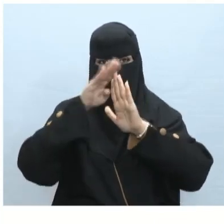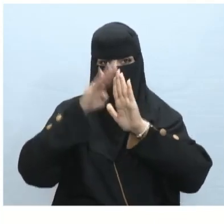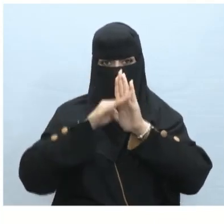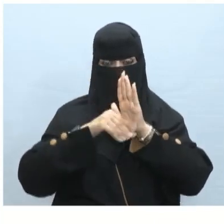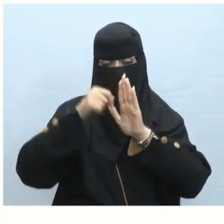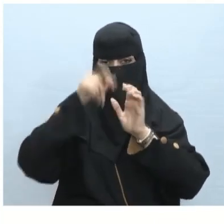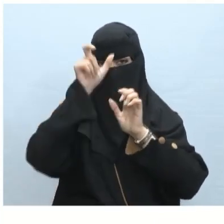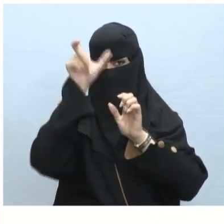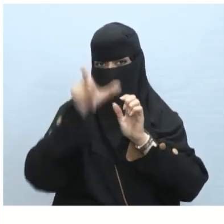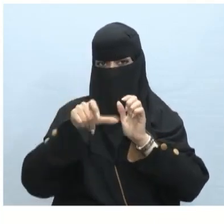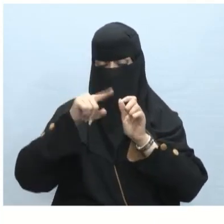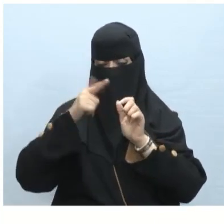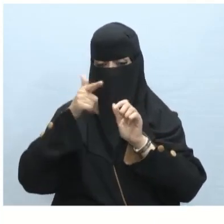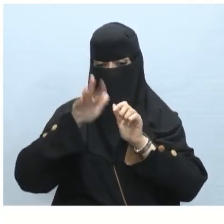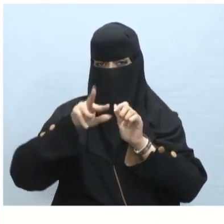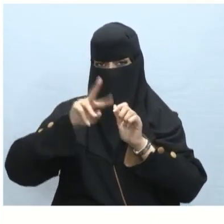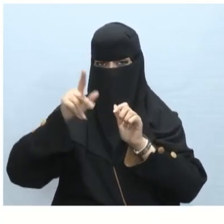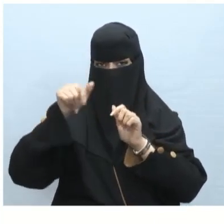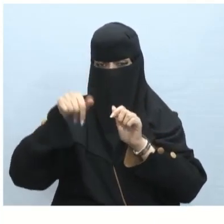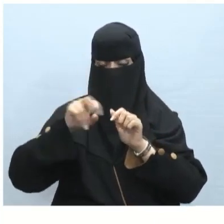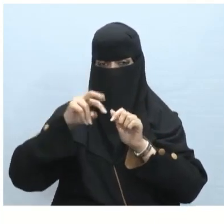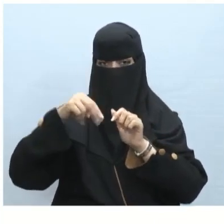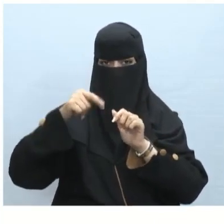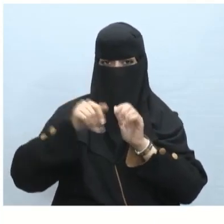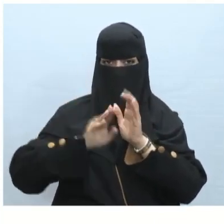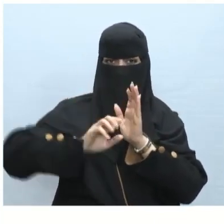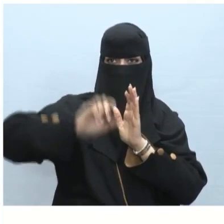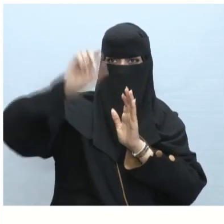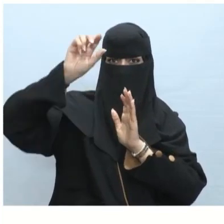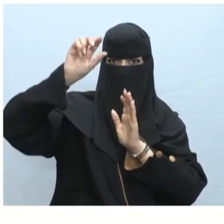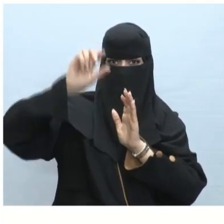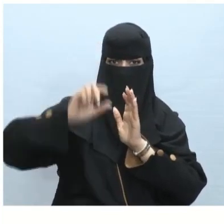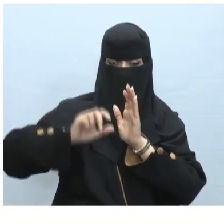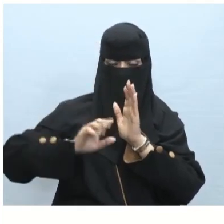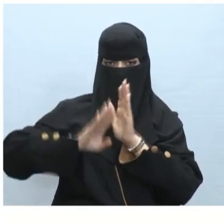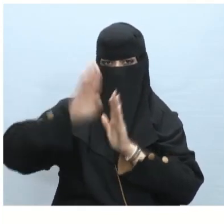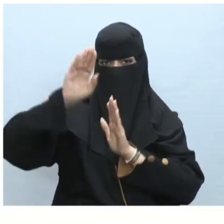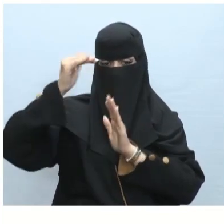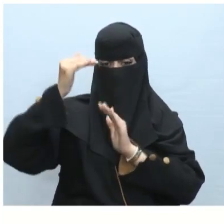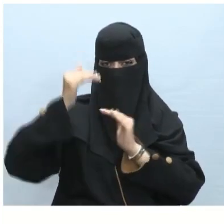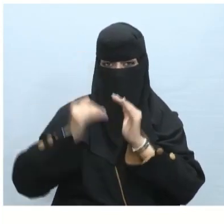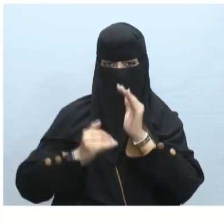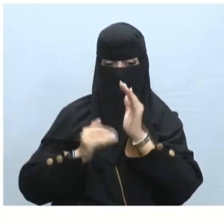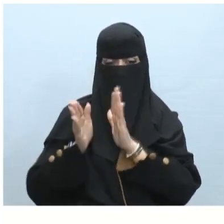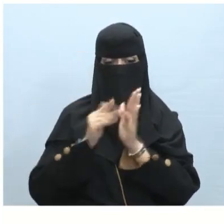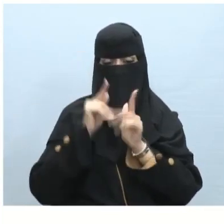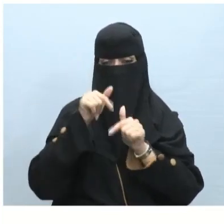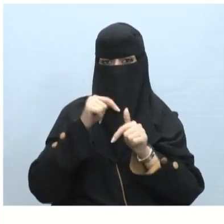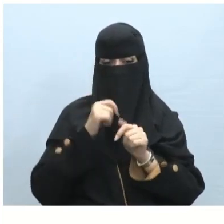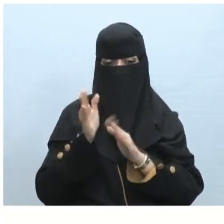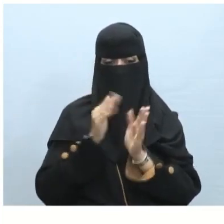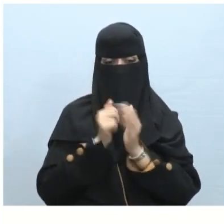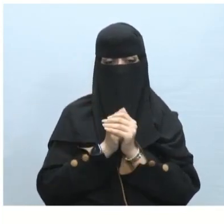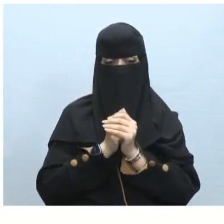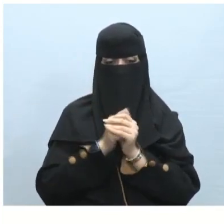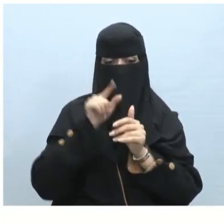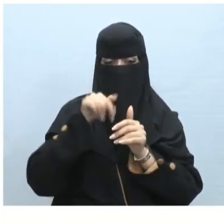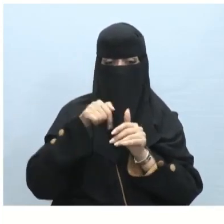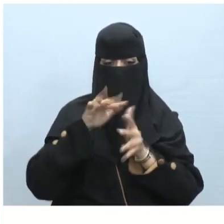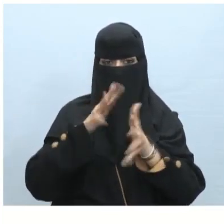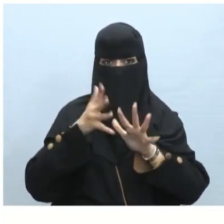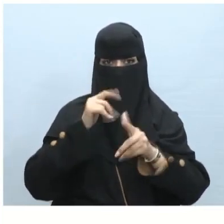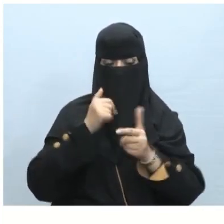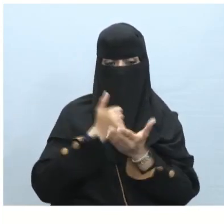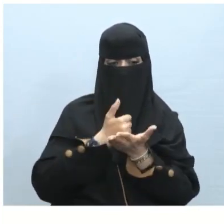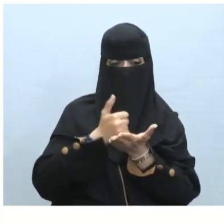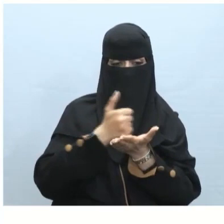رسم SmartArt عن طريق الضغط على الزرية التحريكي لأعلى Move Up والتحريك لأسفل Move Down أيضا